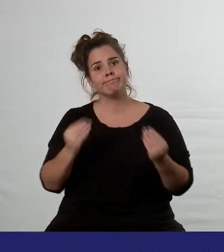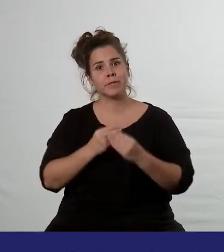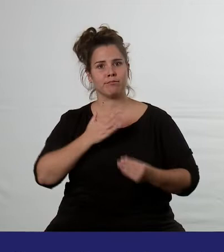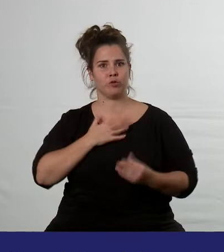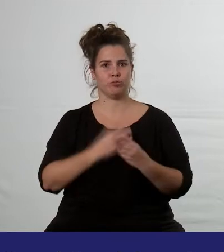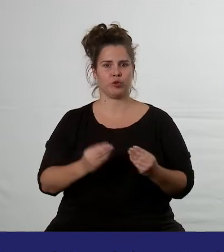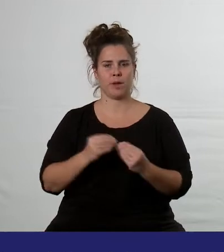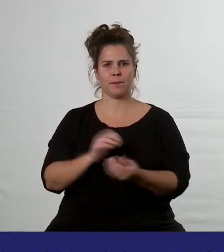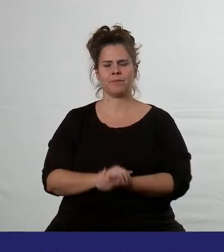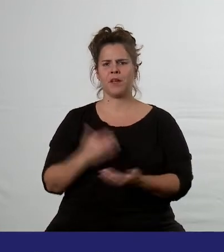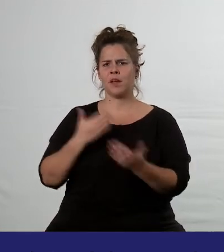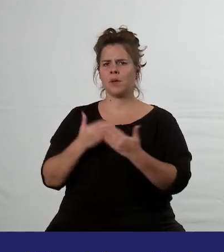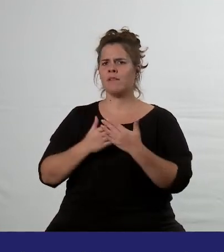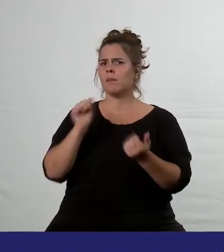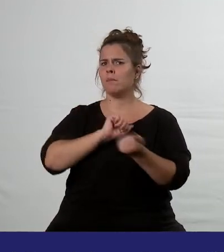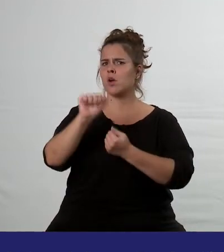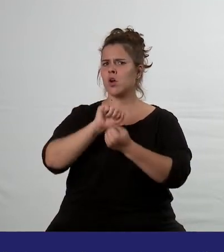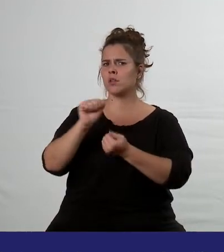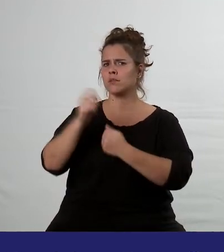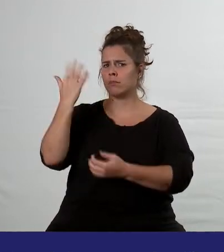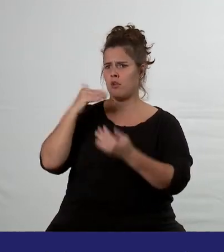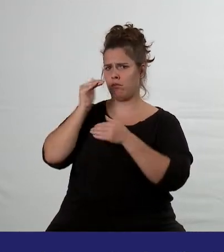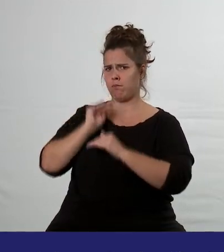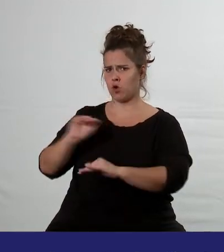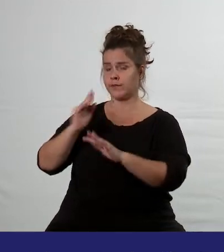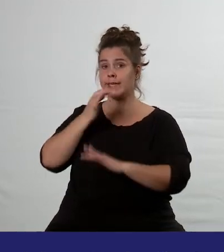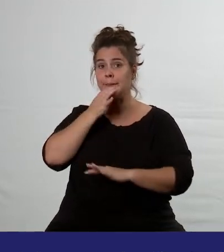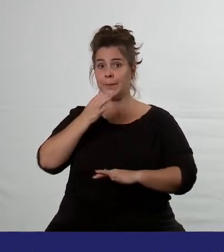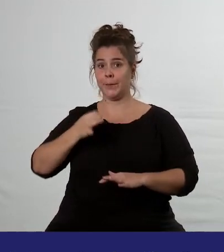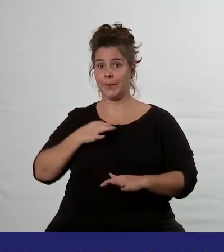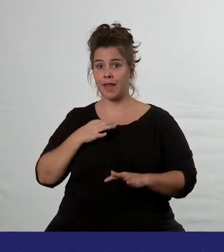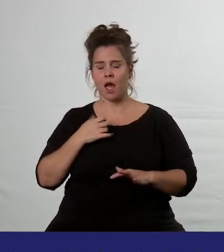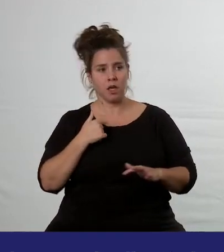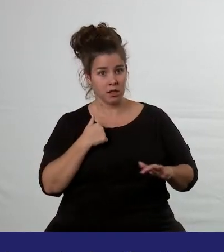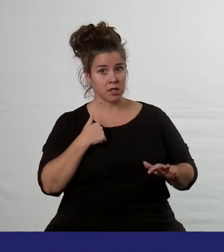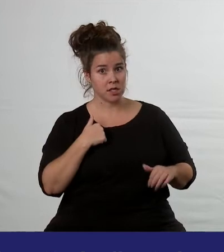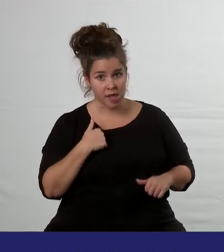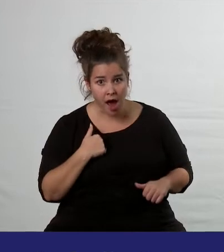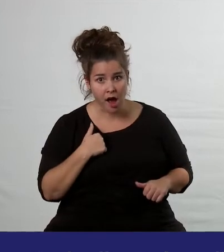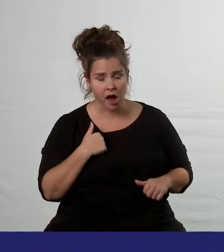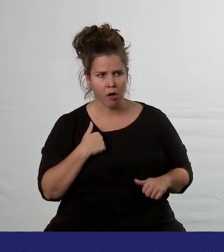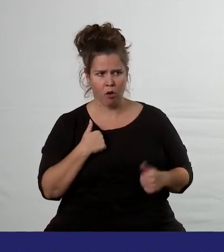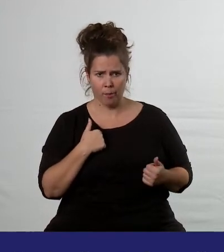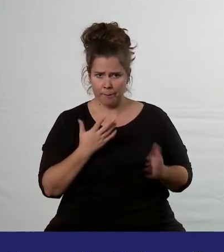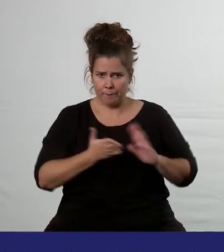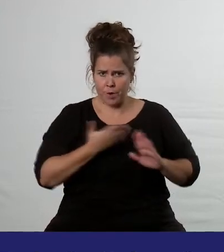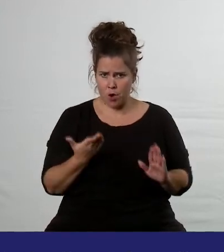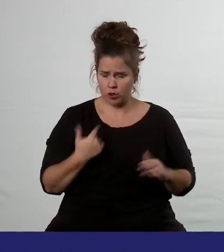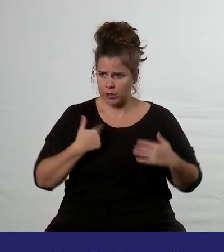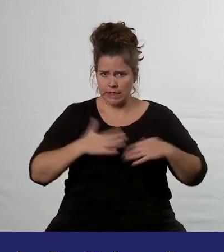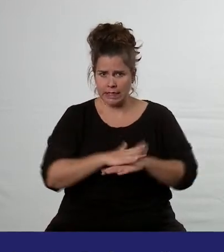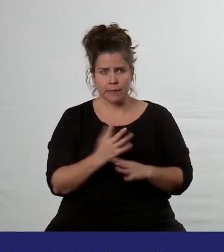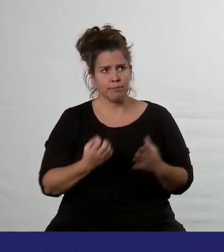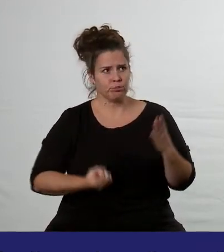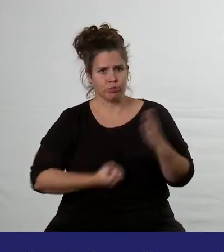Když se mě pořadatelé demonstrace poprvé zeptali, jestli bych přišla něco říct, zdálo se mi to zvláštní. To, co dělám, beru jako